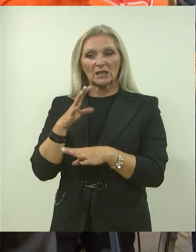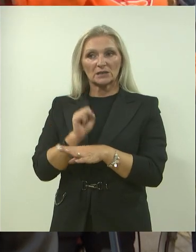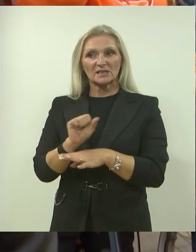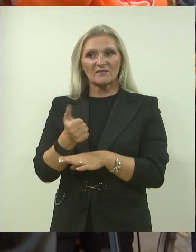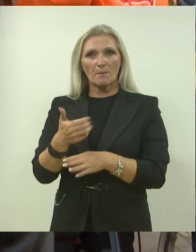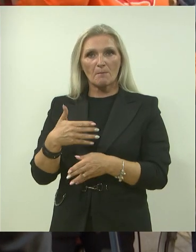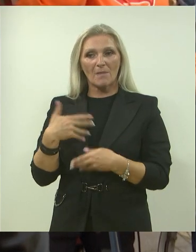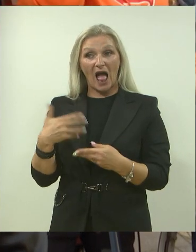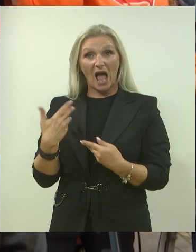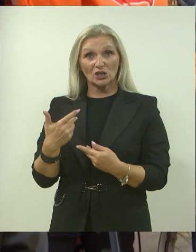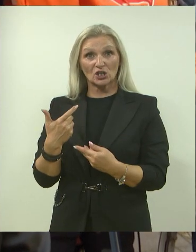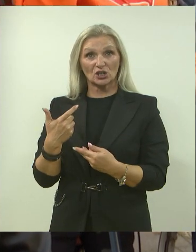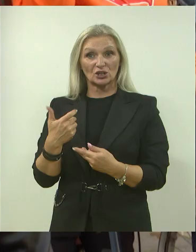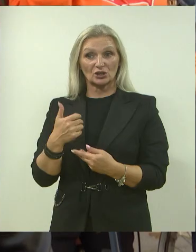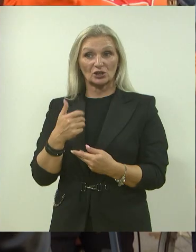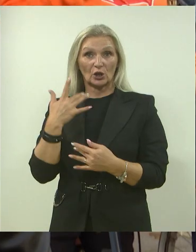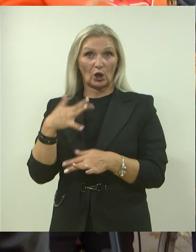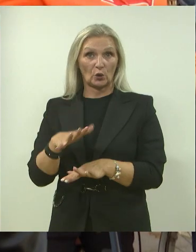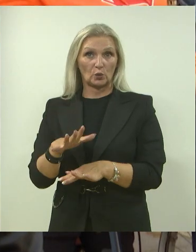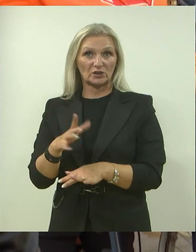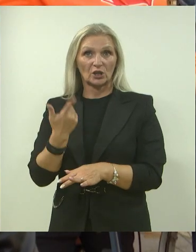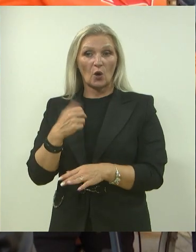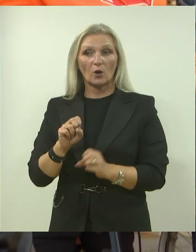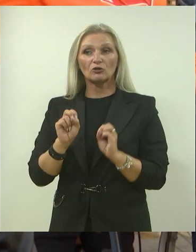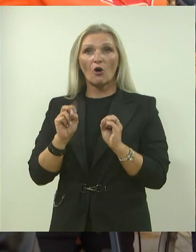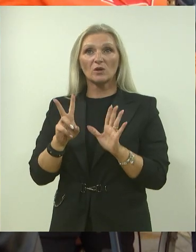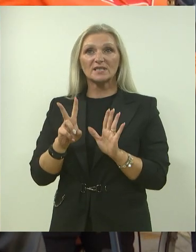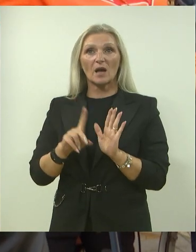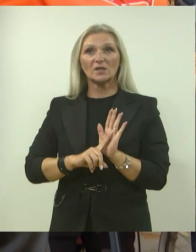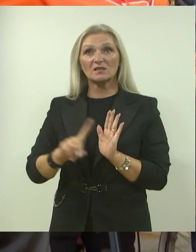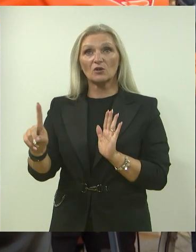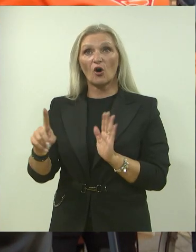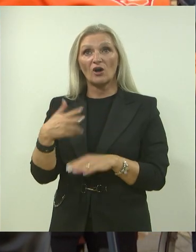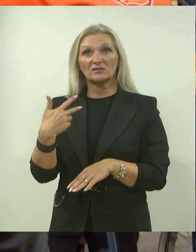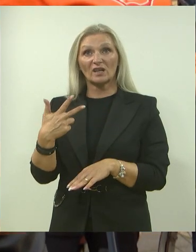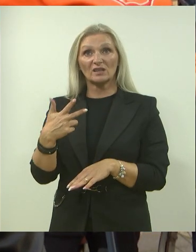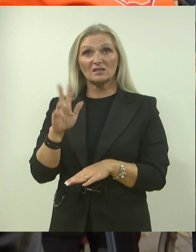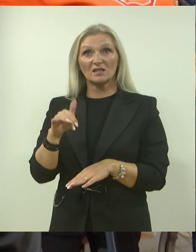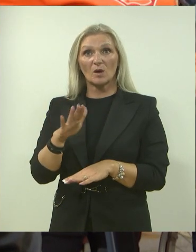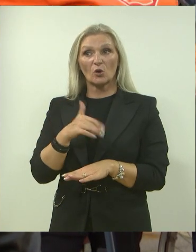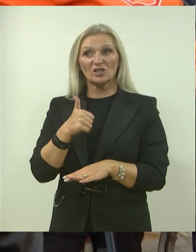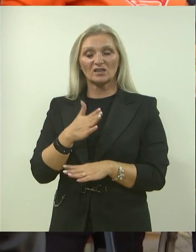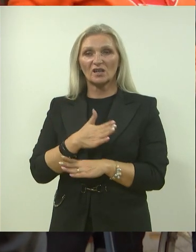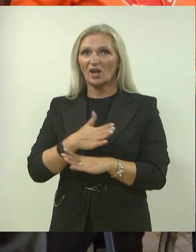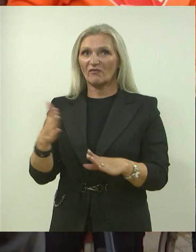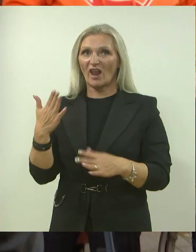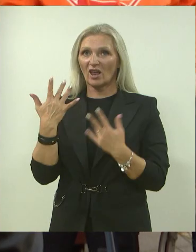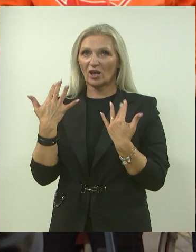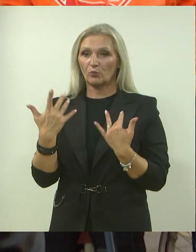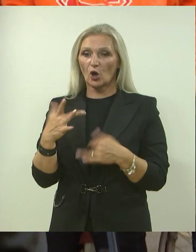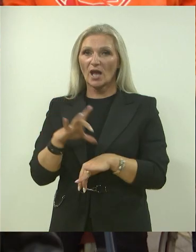mlađim dobnim skupina. Dakle, od 18 godina do 30 imamo jedan zaista velik broj